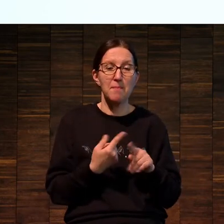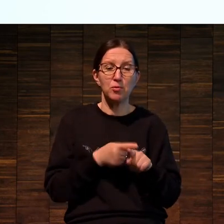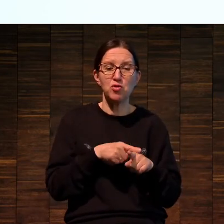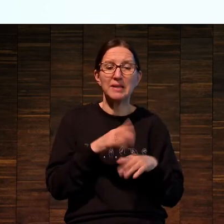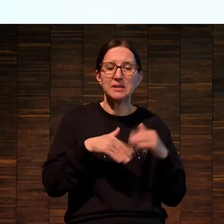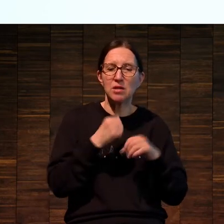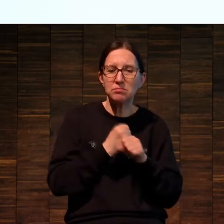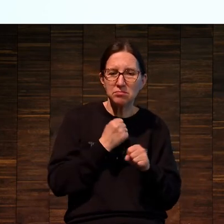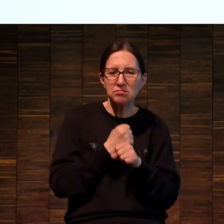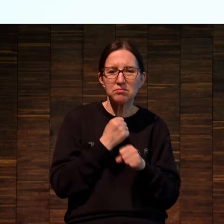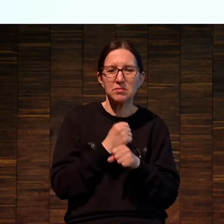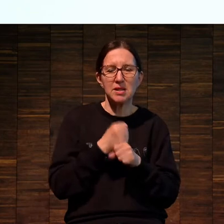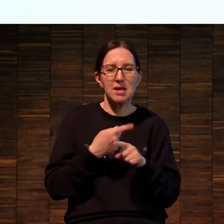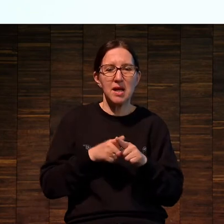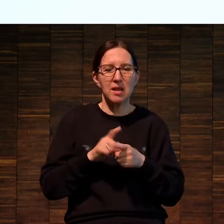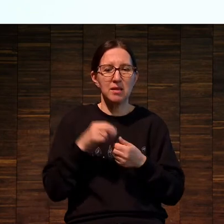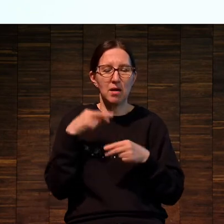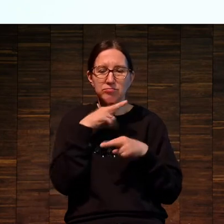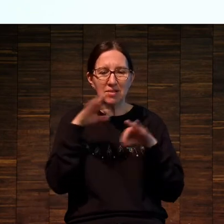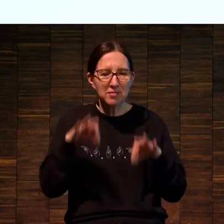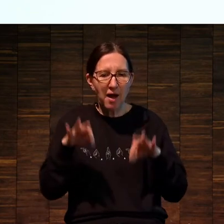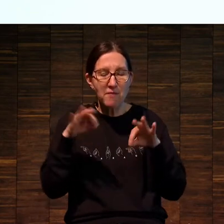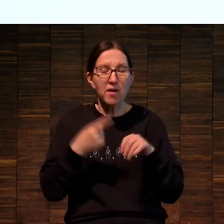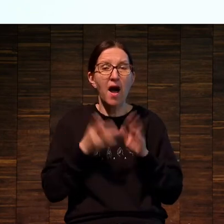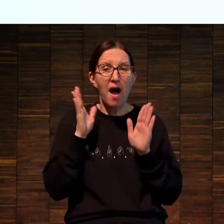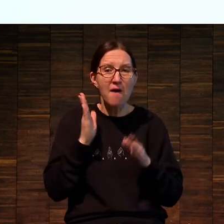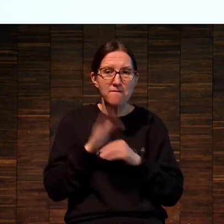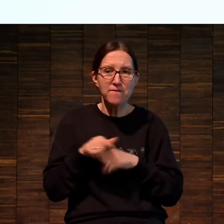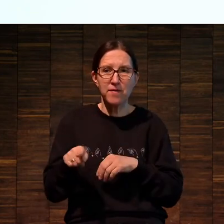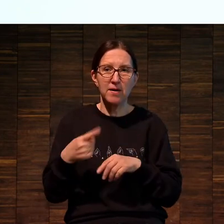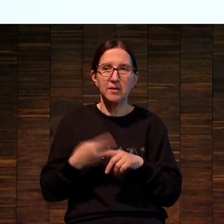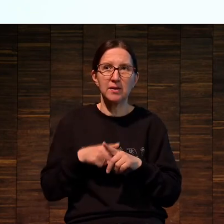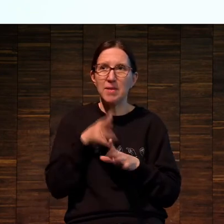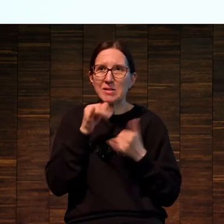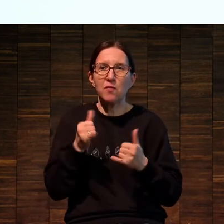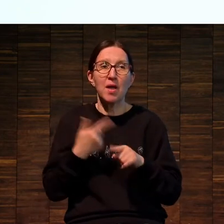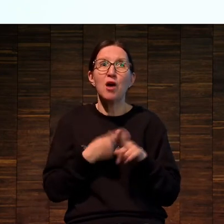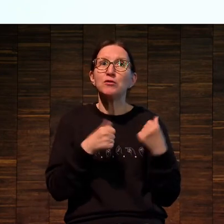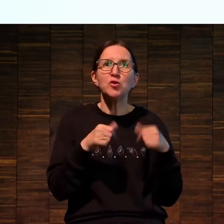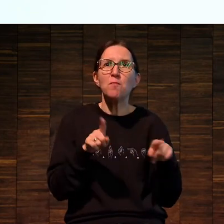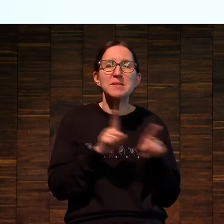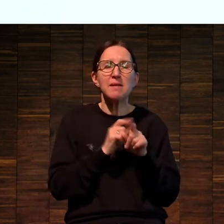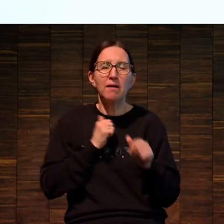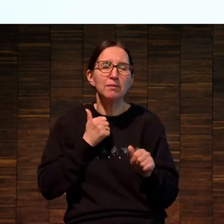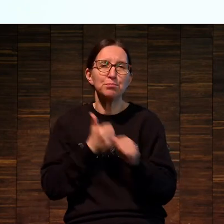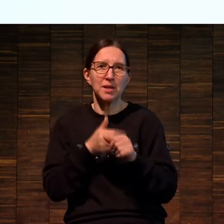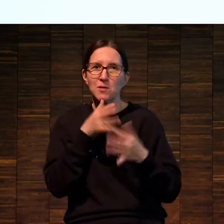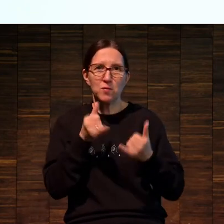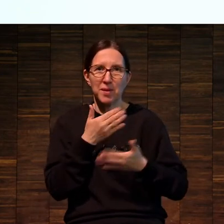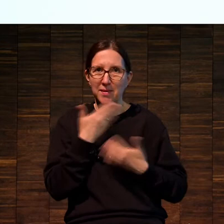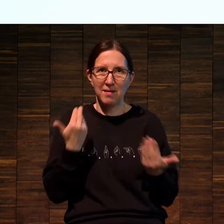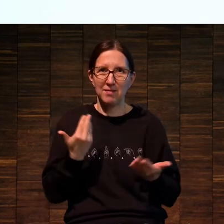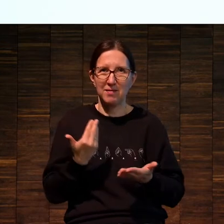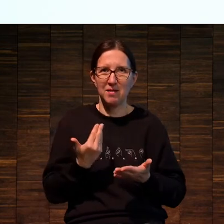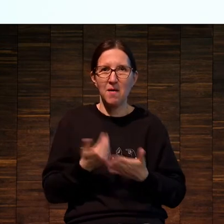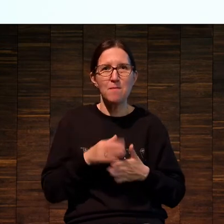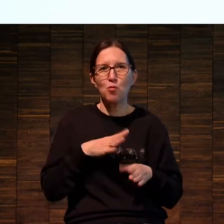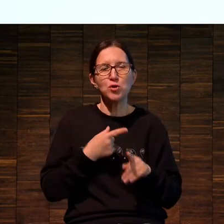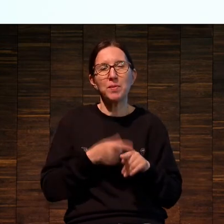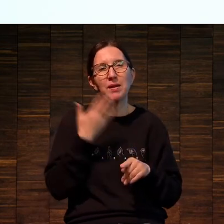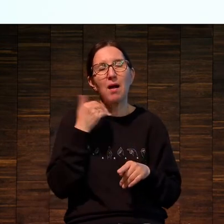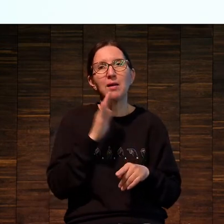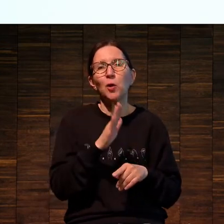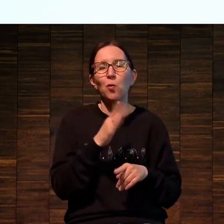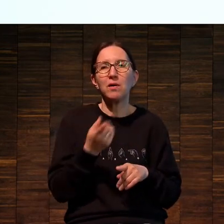ремесло, это крафт, это все. А с другой стороны, она очень современна. Живопись такой никогда не была. То есть, может быть, там в 15 веке, когда масляную